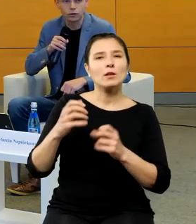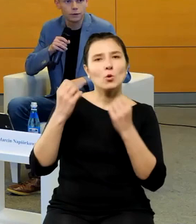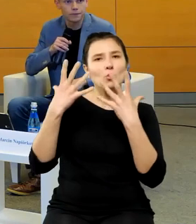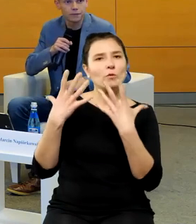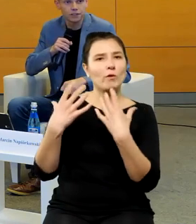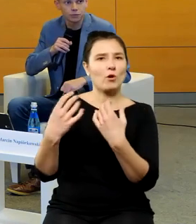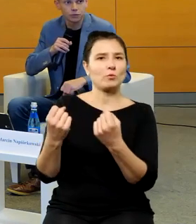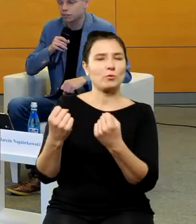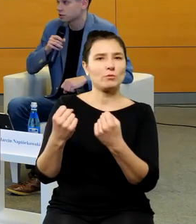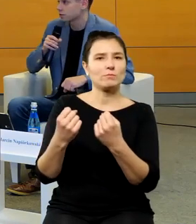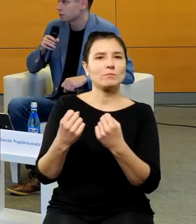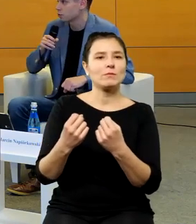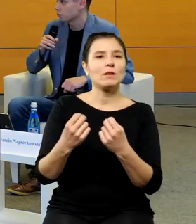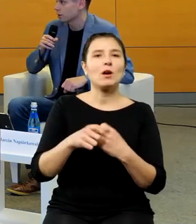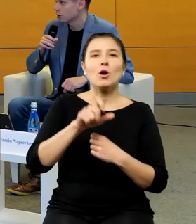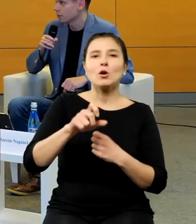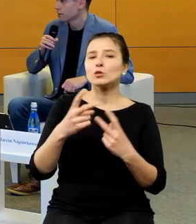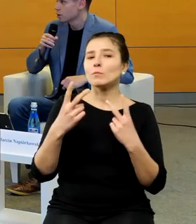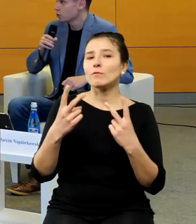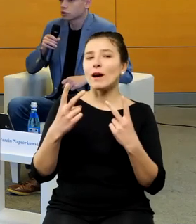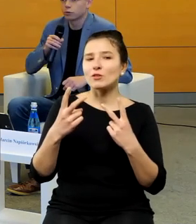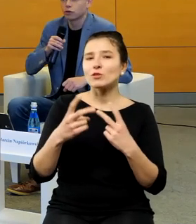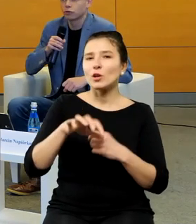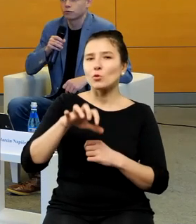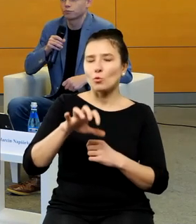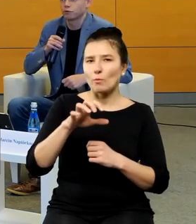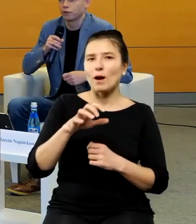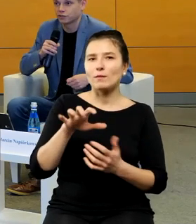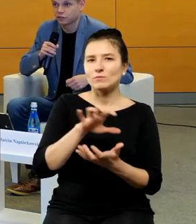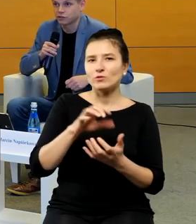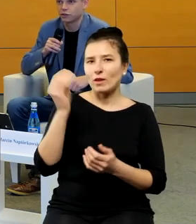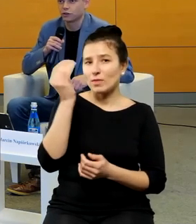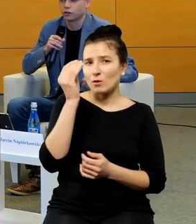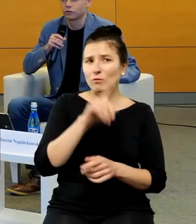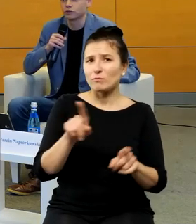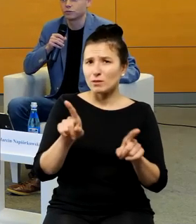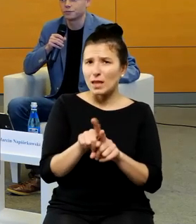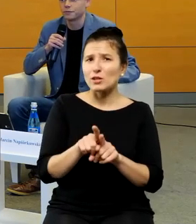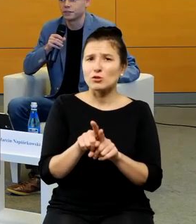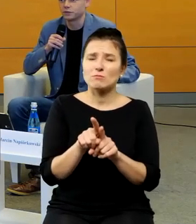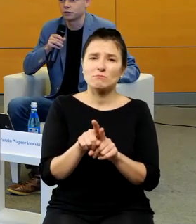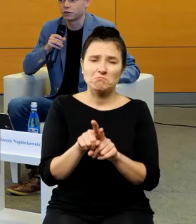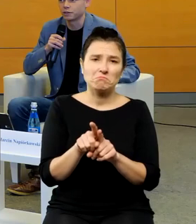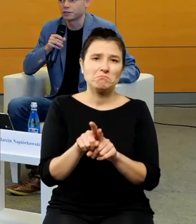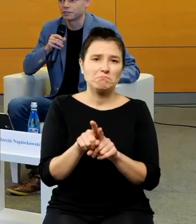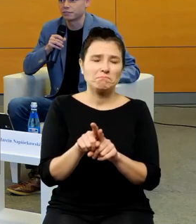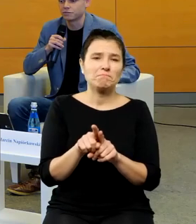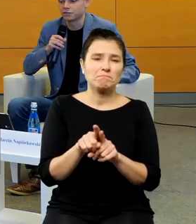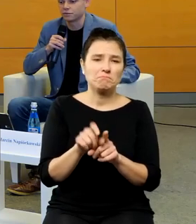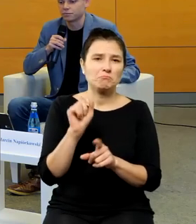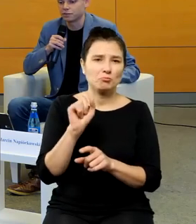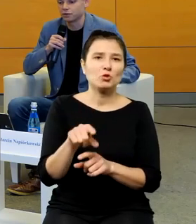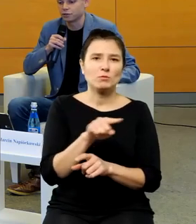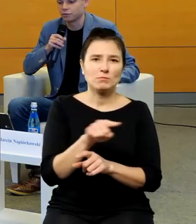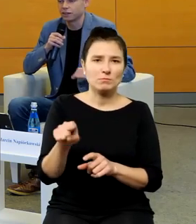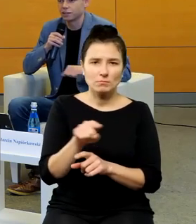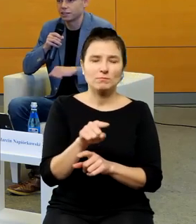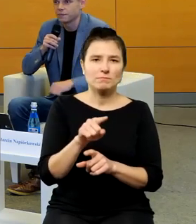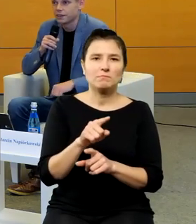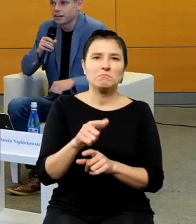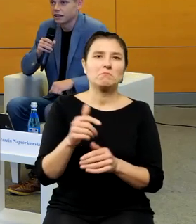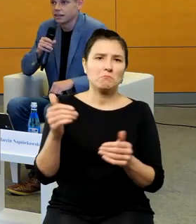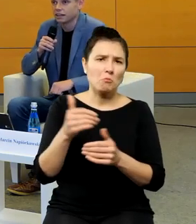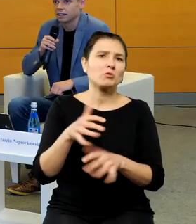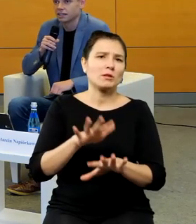ważnych postaci ze świata naukowego również mogą powalczyć o swoje miejsce w panteonie, niepowagi